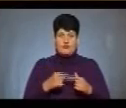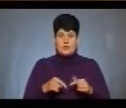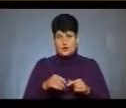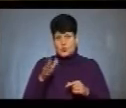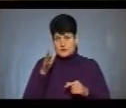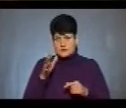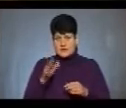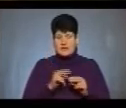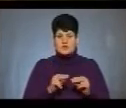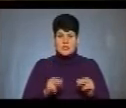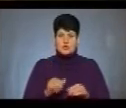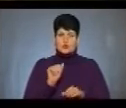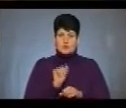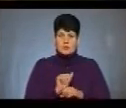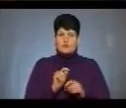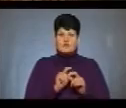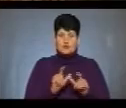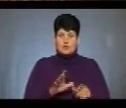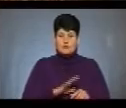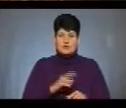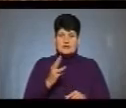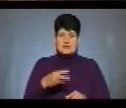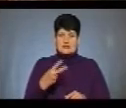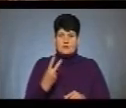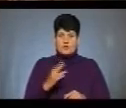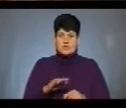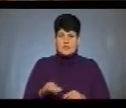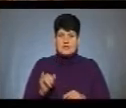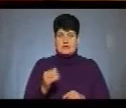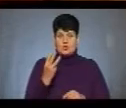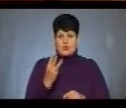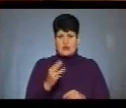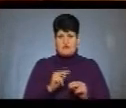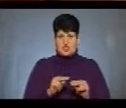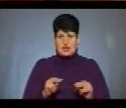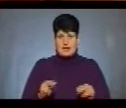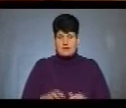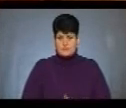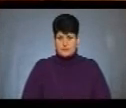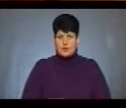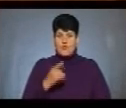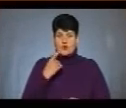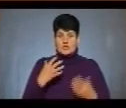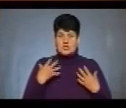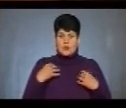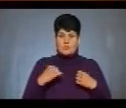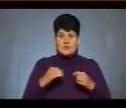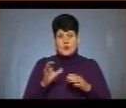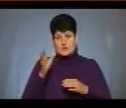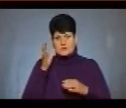Николаїшин, навчання призупинили, бо у школі було 32 дітей і троє вчителів. За словами начальниці управління освіти